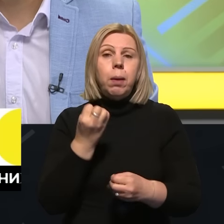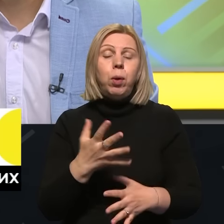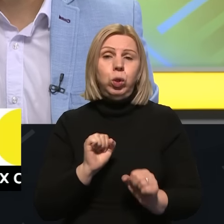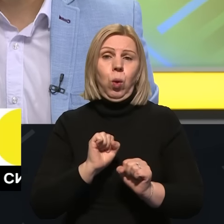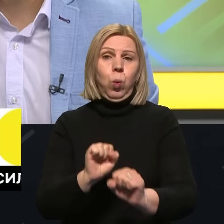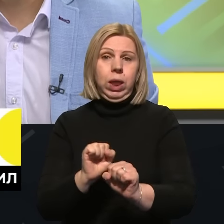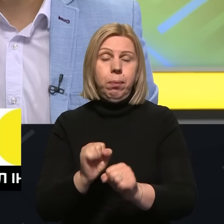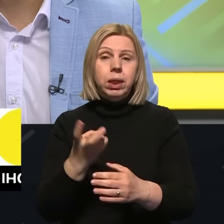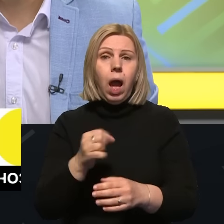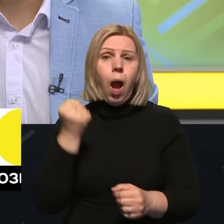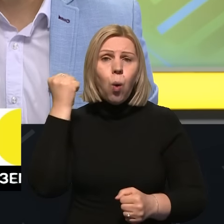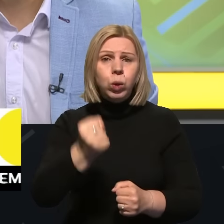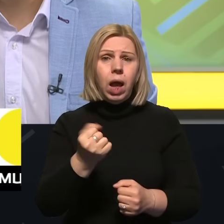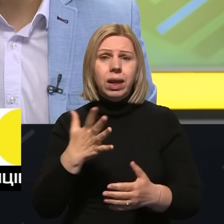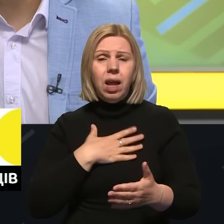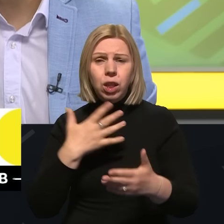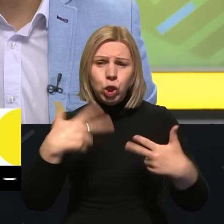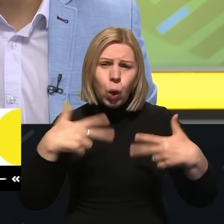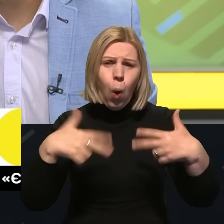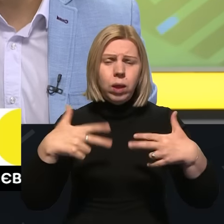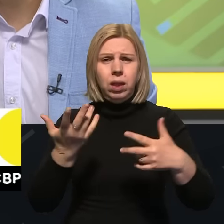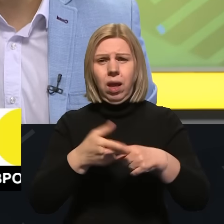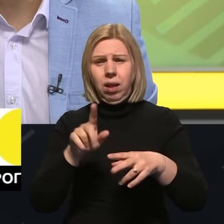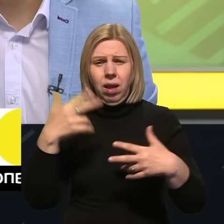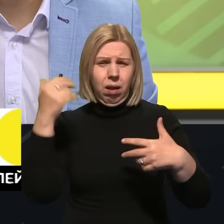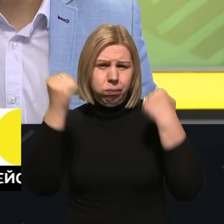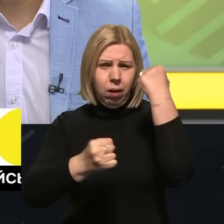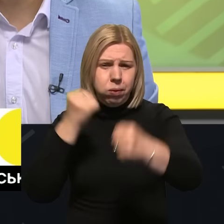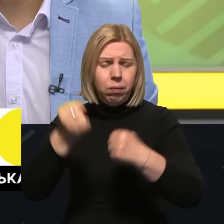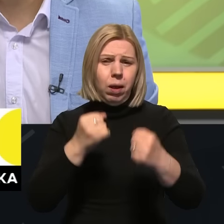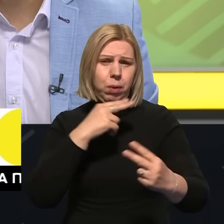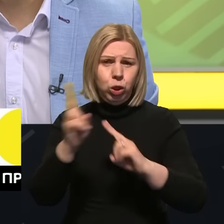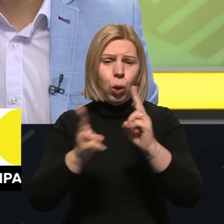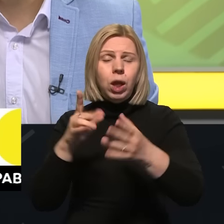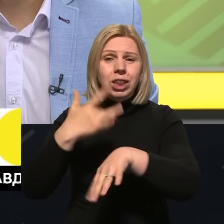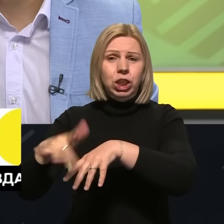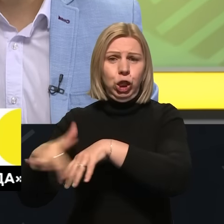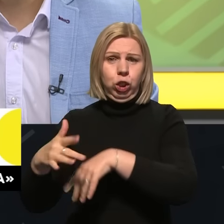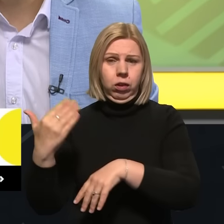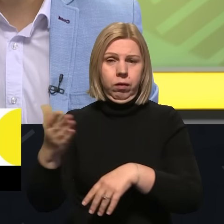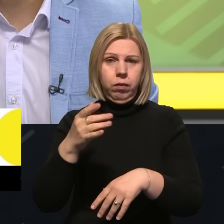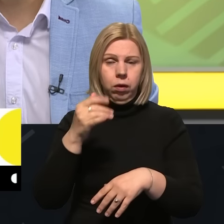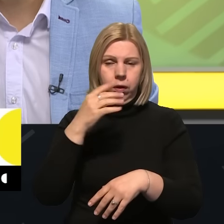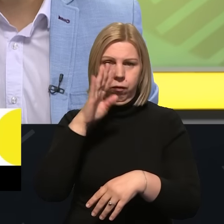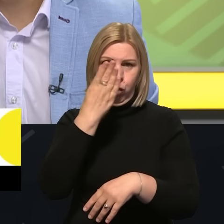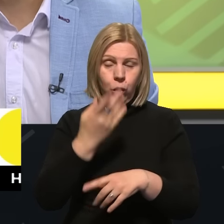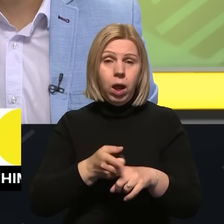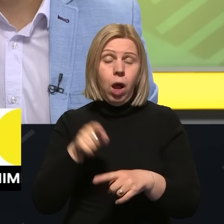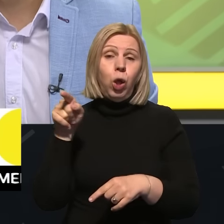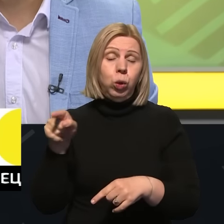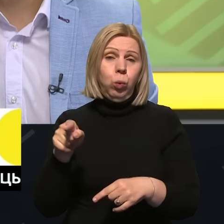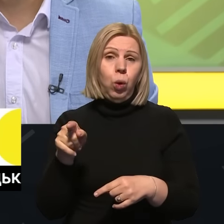а й ударами, і АПВ-дронів, і дронів-камікадзи, та вогнем артилерії знищувати і відкидати противника. Тому в нього